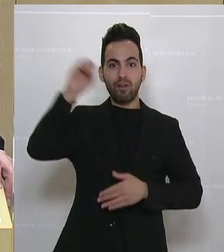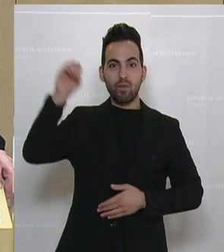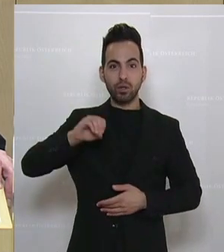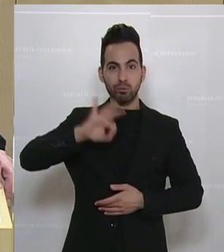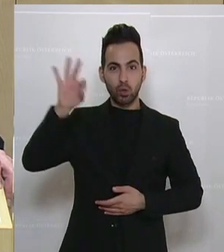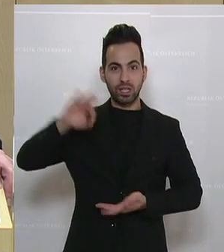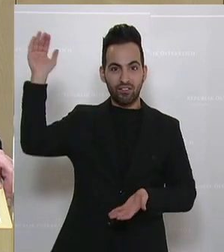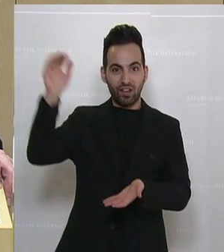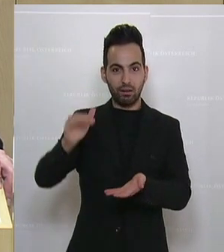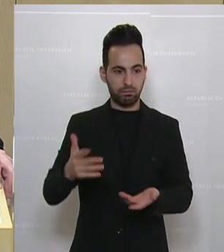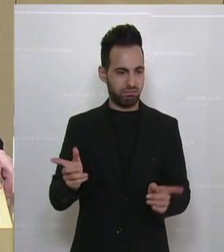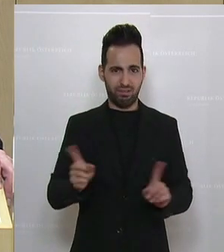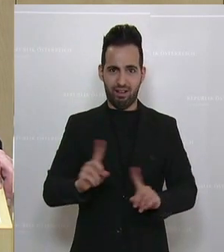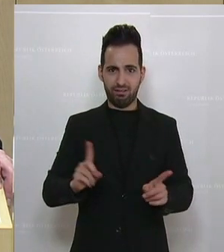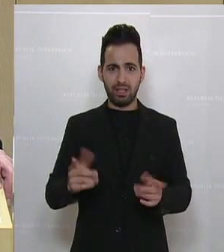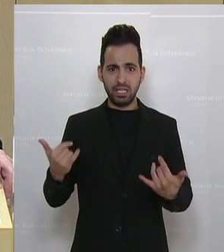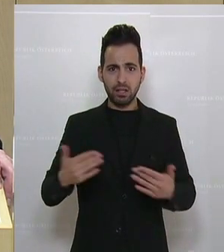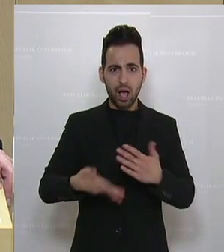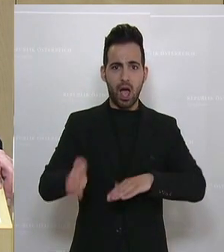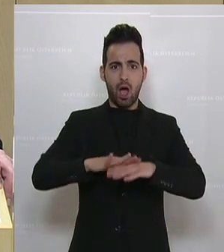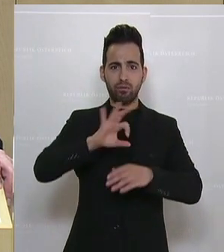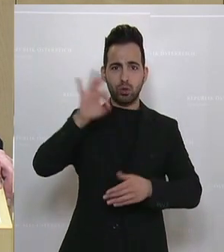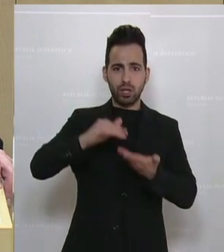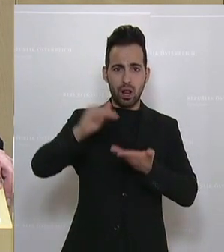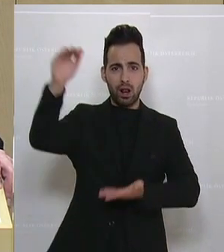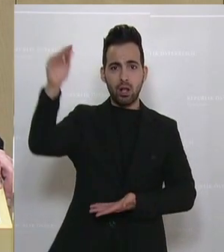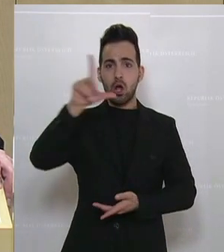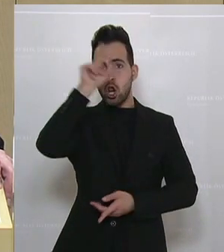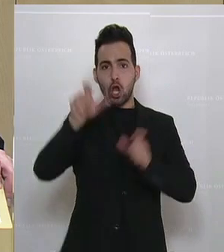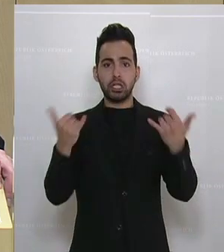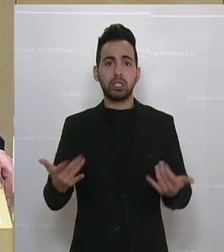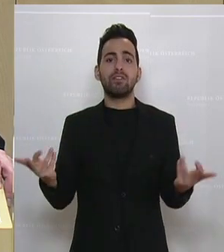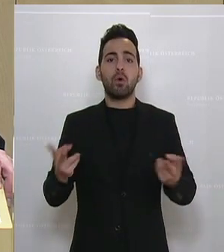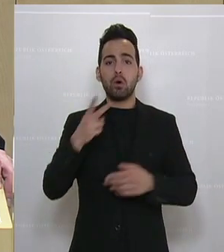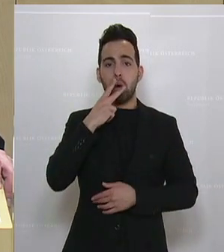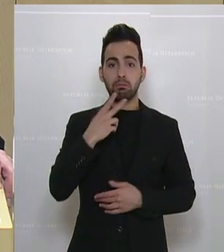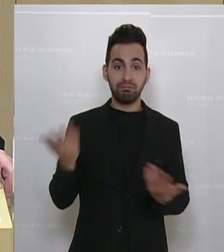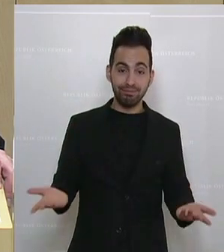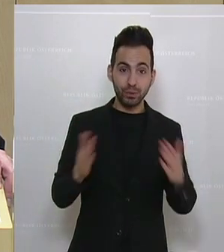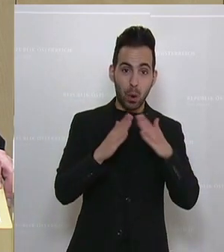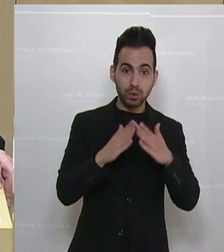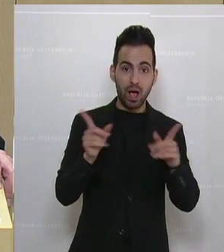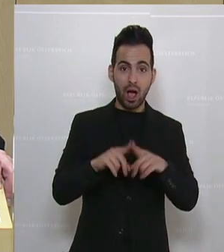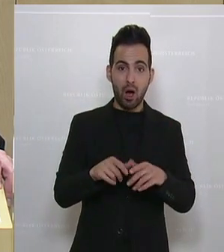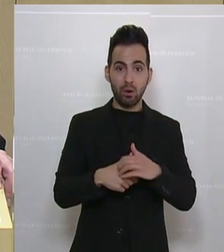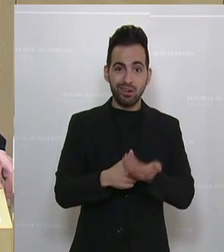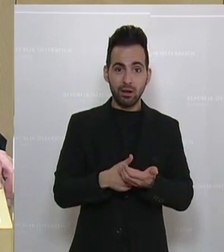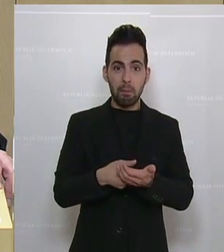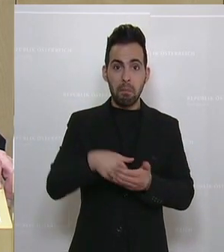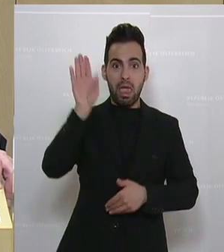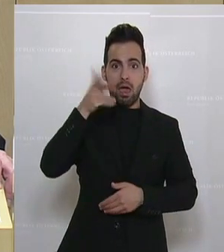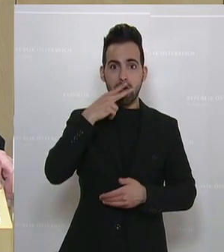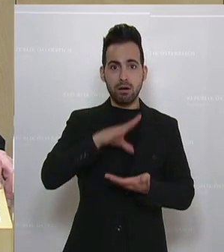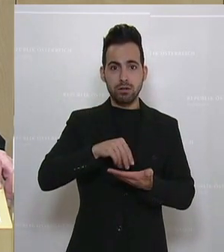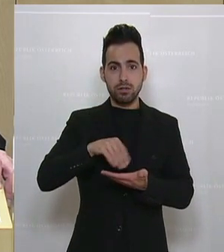gesunken, ganz im Gegenteil. Es wird mehr geraucht, denn jede Leute rauchen jetzt halt zu Hause und dementsprechend mehr. Es wäre überhaupt